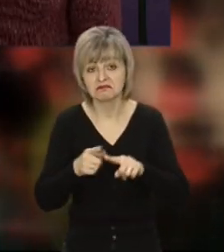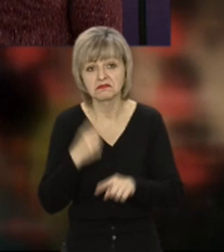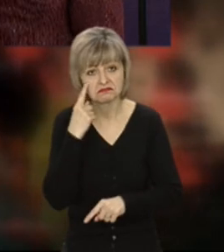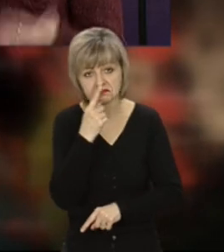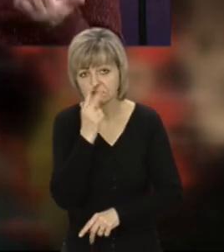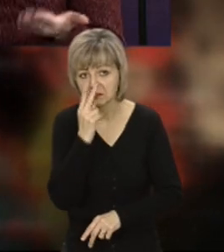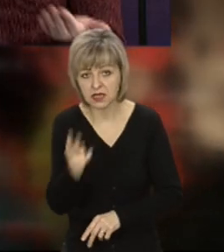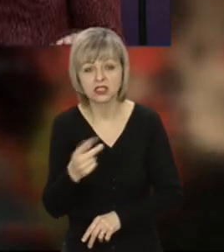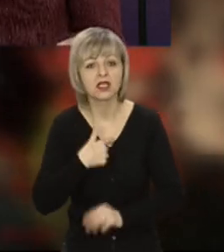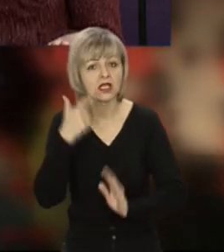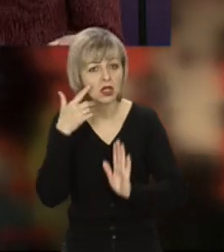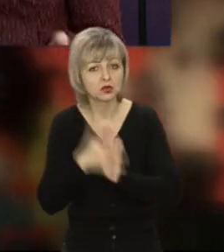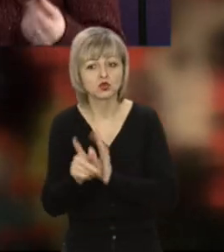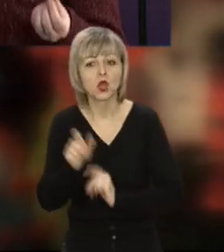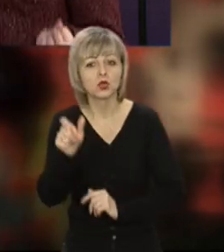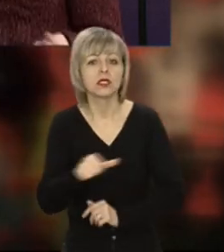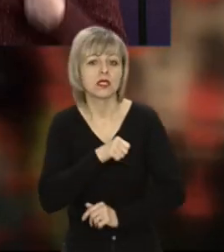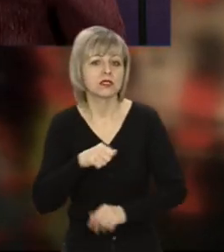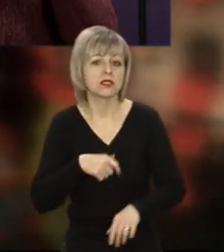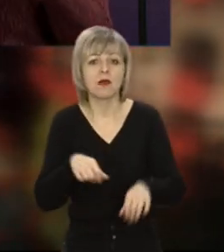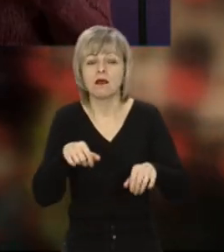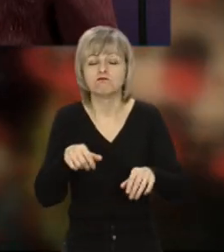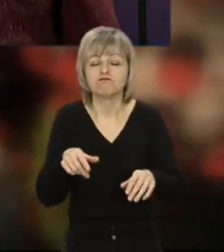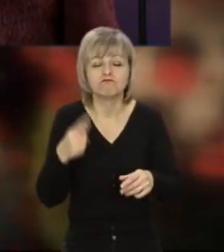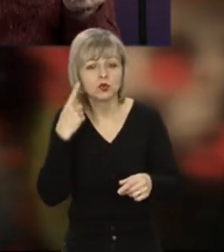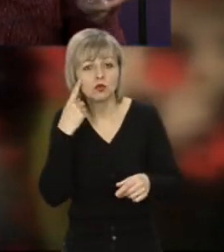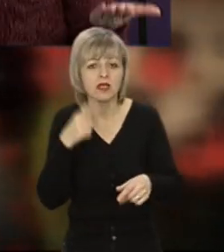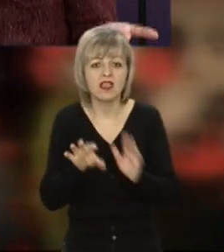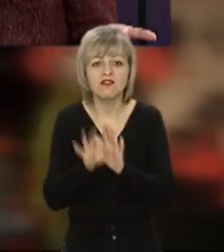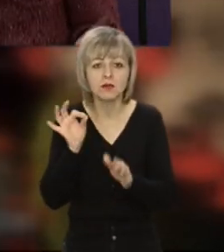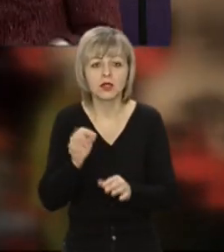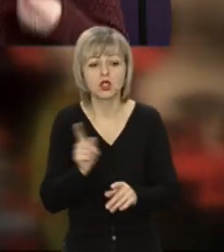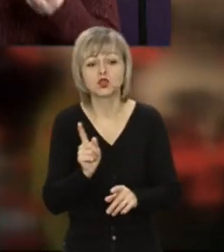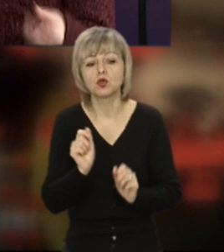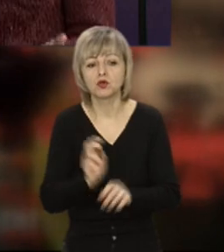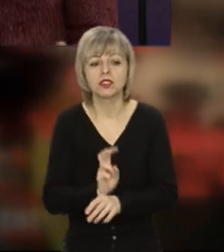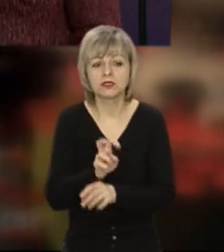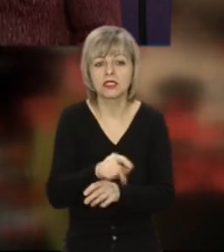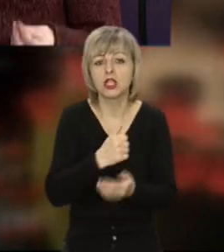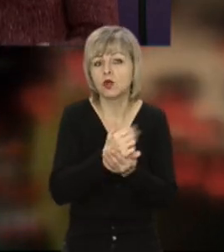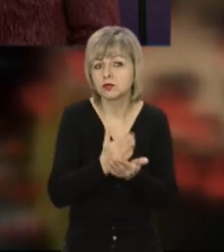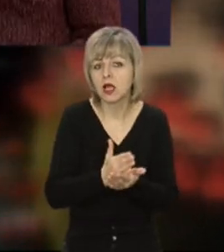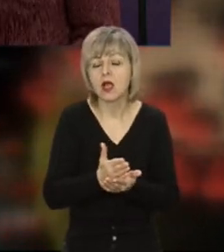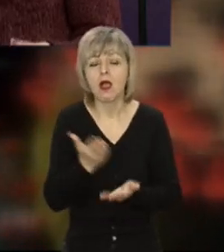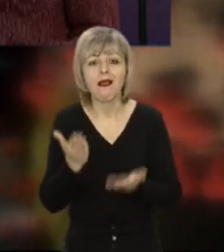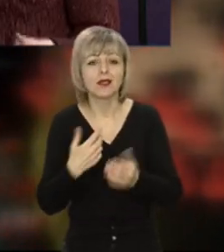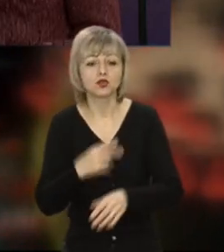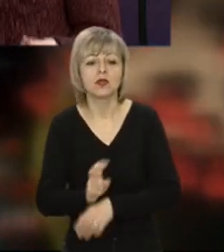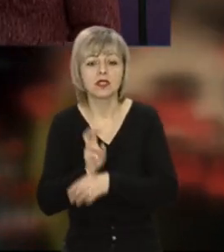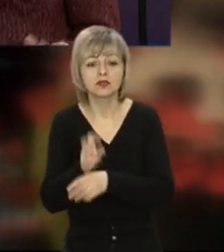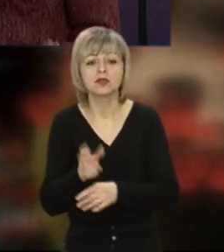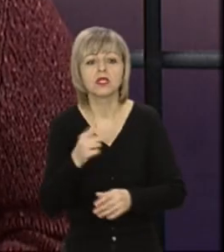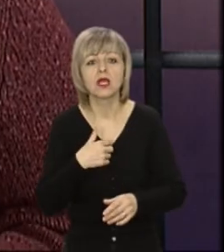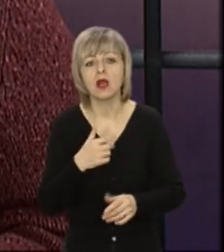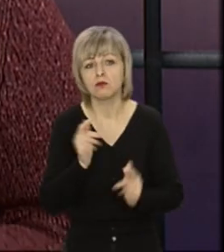юридичної я розумію, що людині дано право вибору. Людина погоджується, що ось тут обслуговують тільки за таких умов, якщо я захожу в це приміщення, я буду